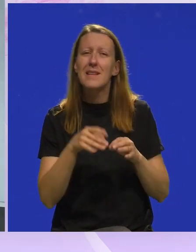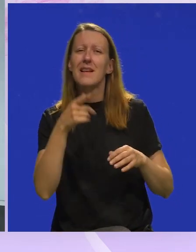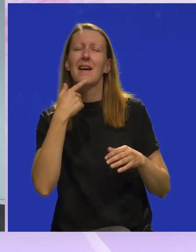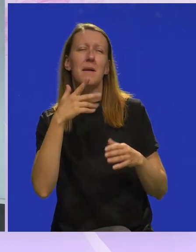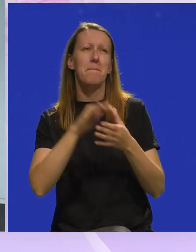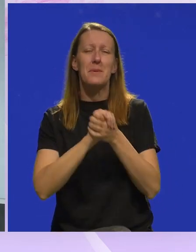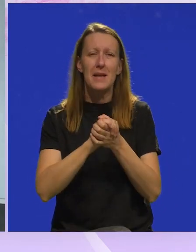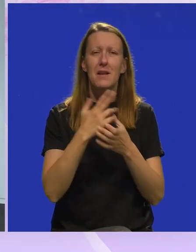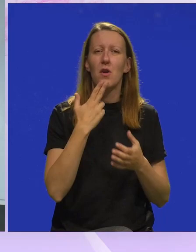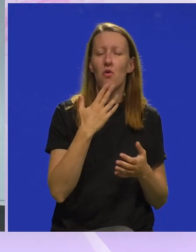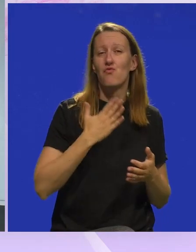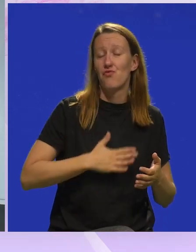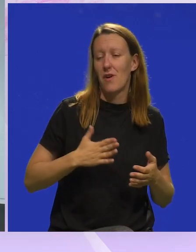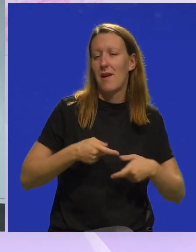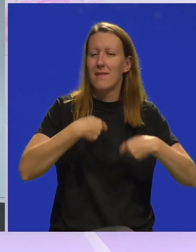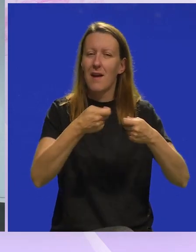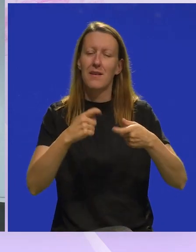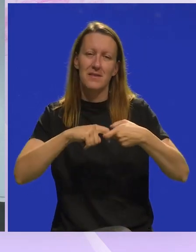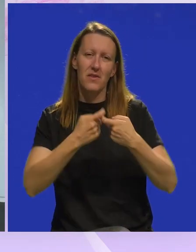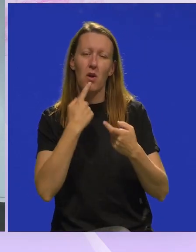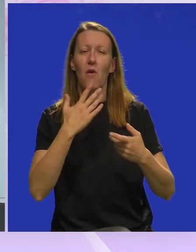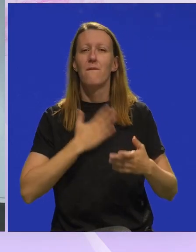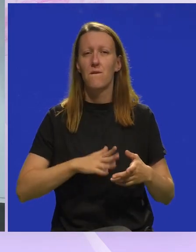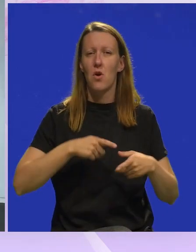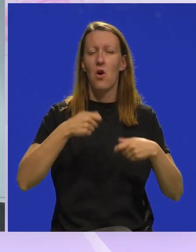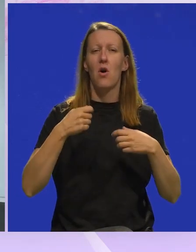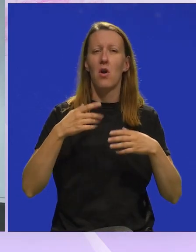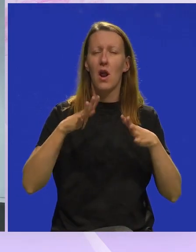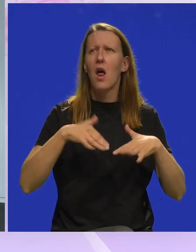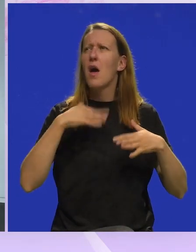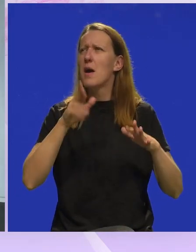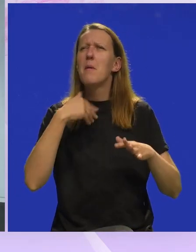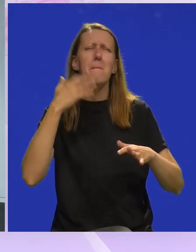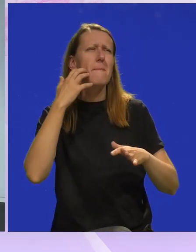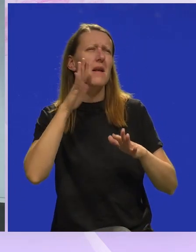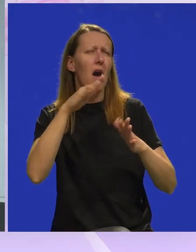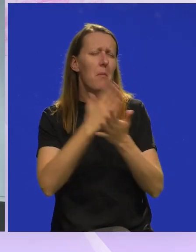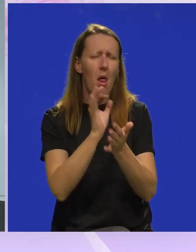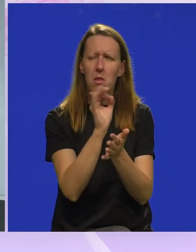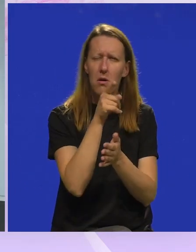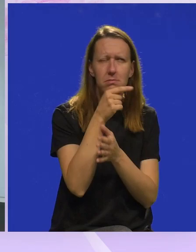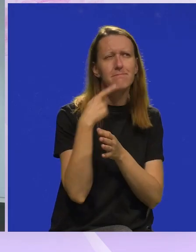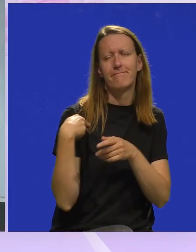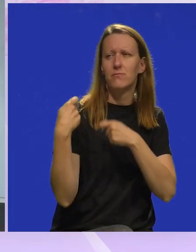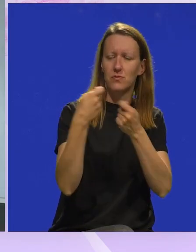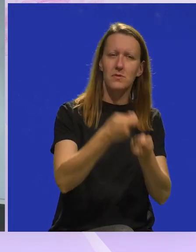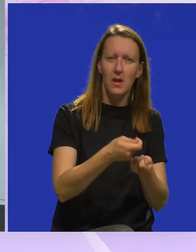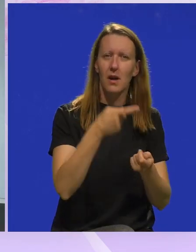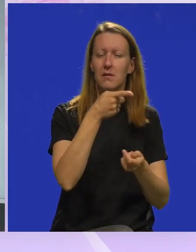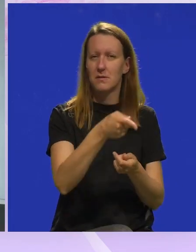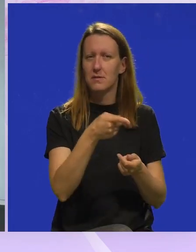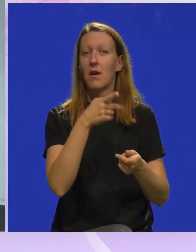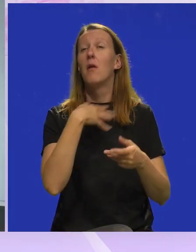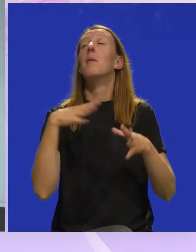prijatelji koji žele donirat stvari i koji vole donijeti. Joj ja baš imam nešto od moje bake tako bi bilo dobro za predstavu i mi to